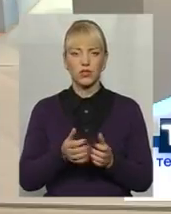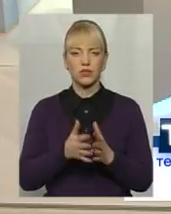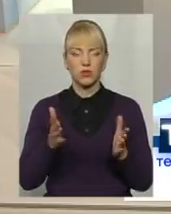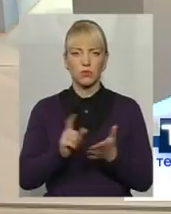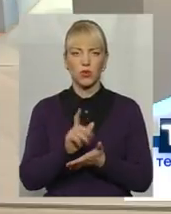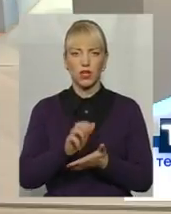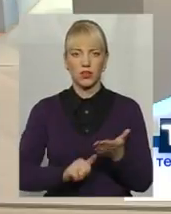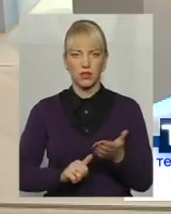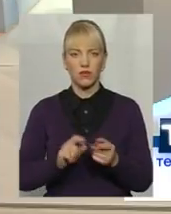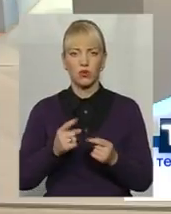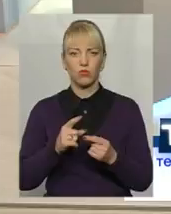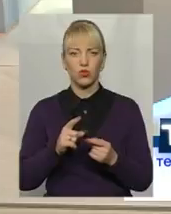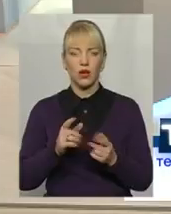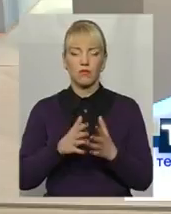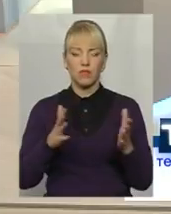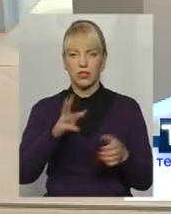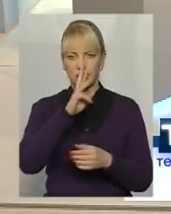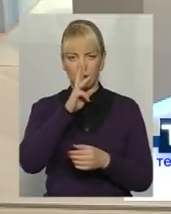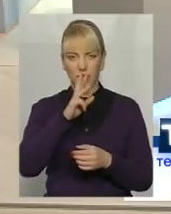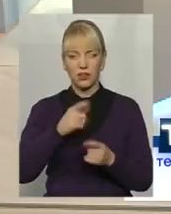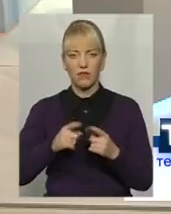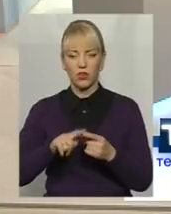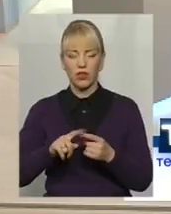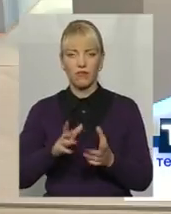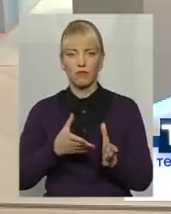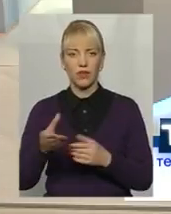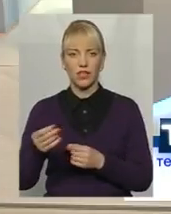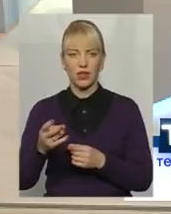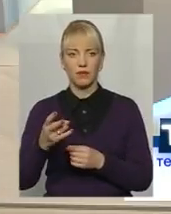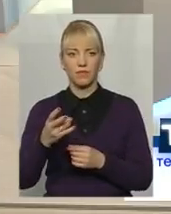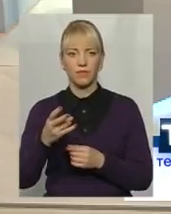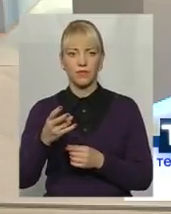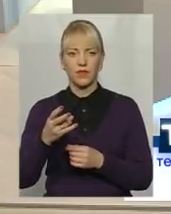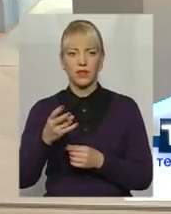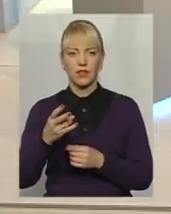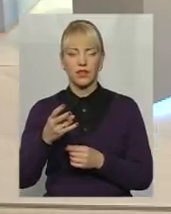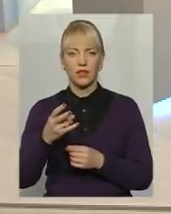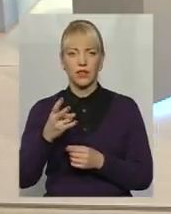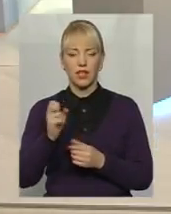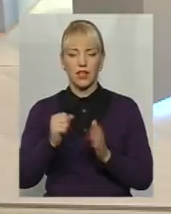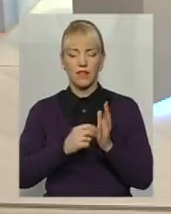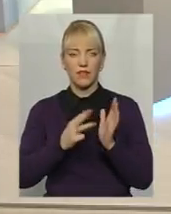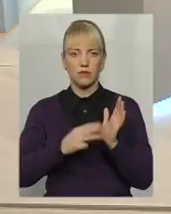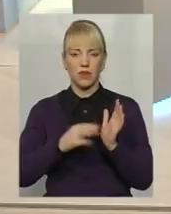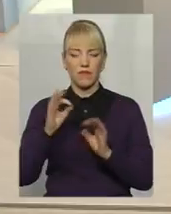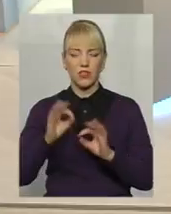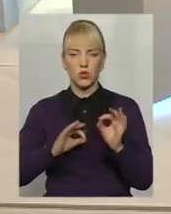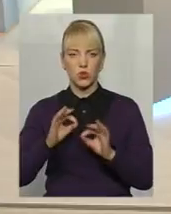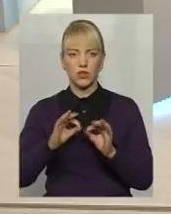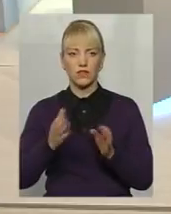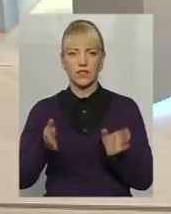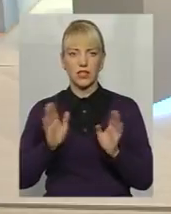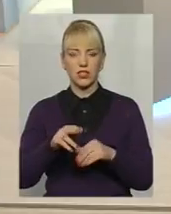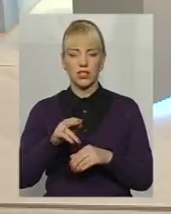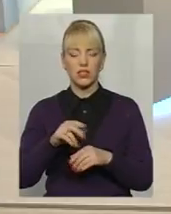чергу більша заробітна плата вплине, хоч і 18% ПДФО залишається,